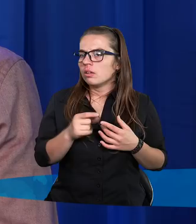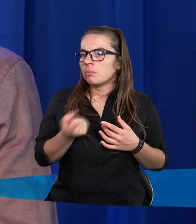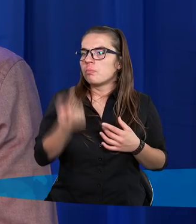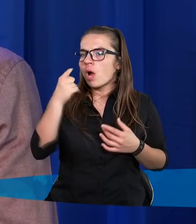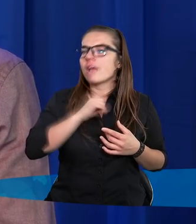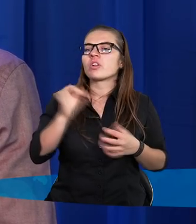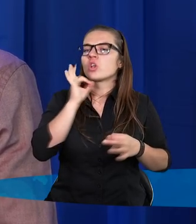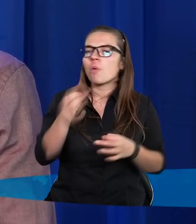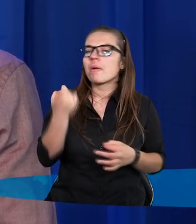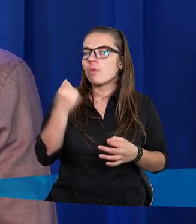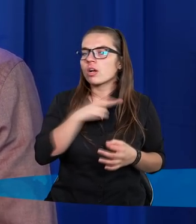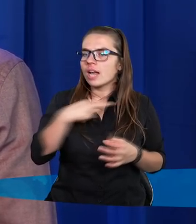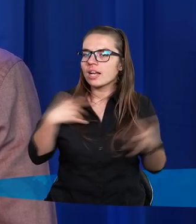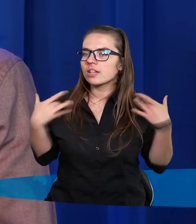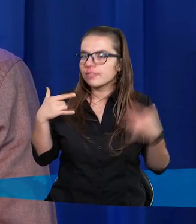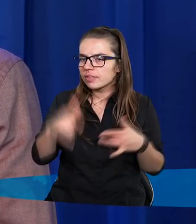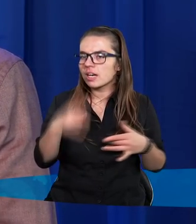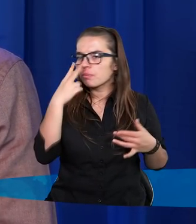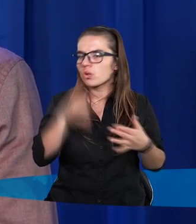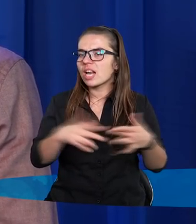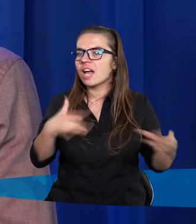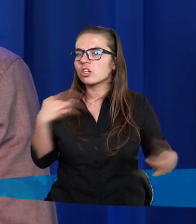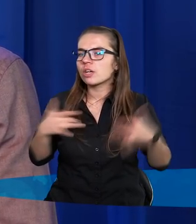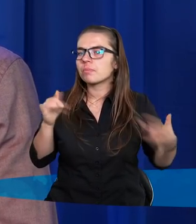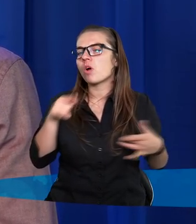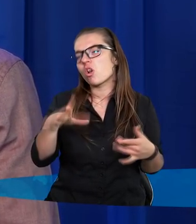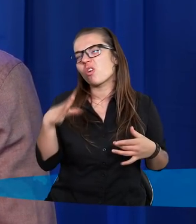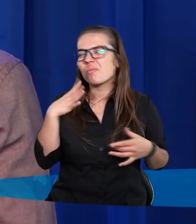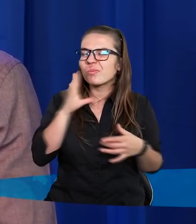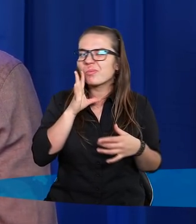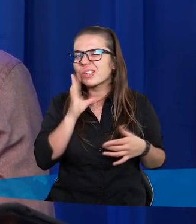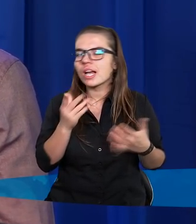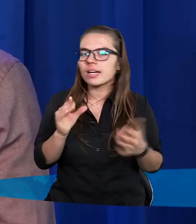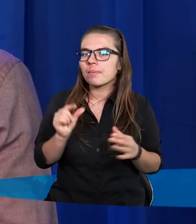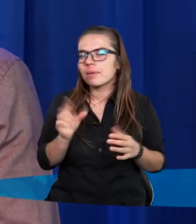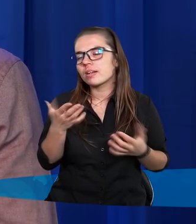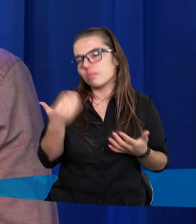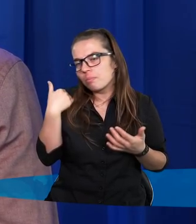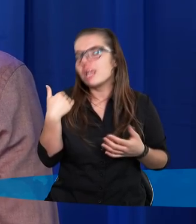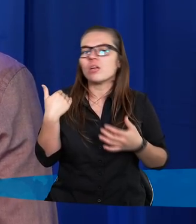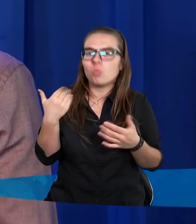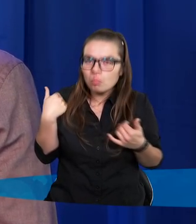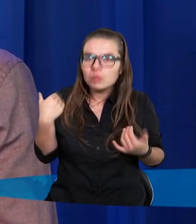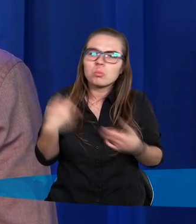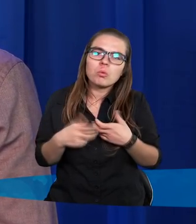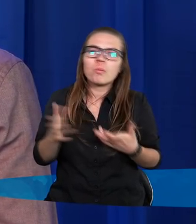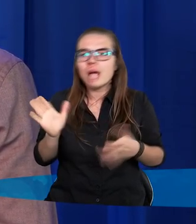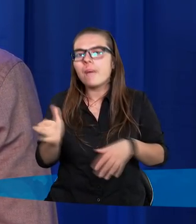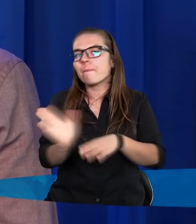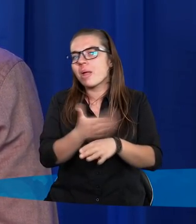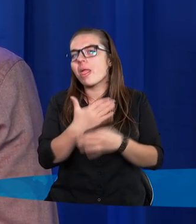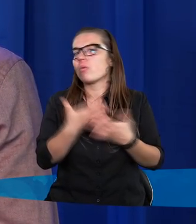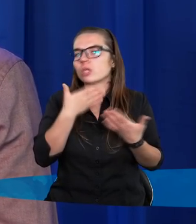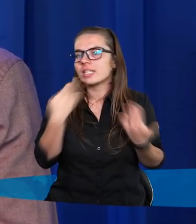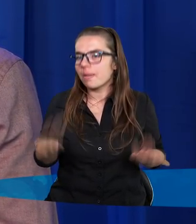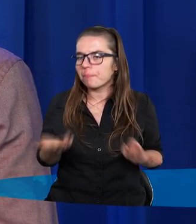pojawiają się dobre momenty naszego życia i spojrzymy wstecz na cierpienie, to ono było takie, no było i minęło. Było przykro, ale już tego nie ma.